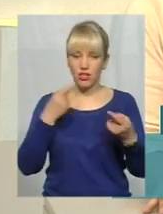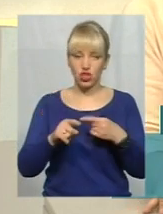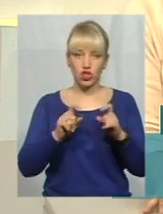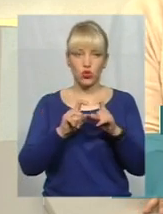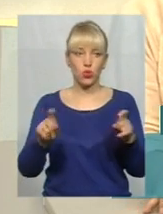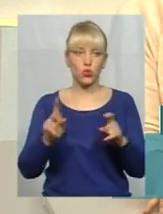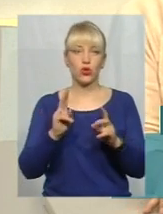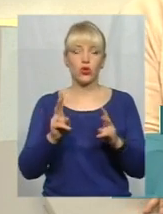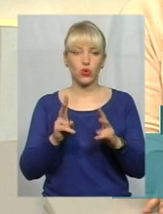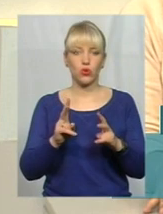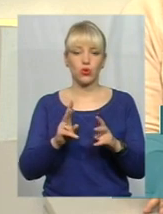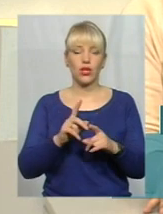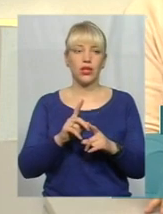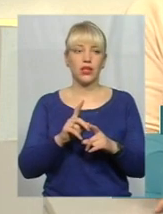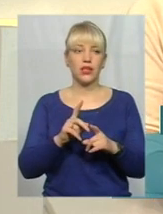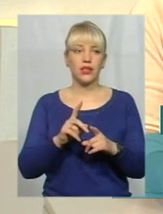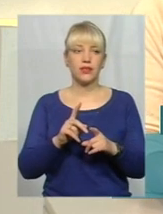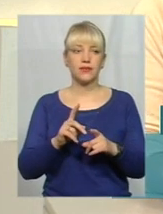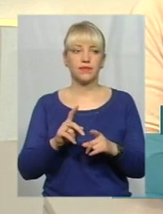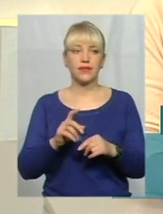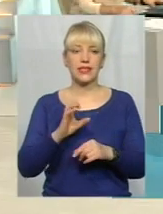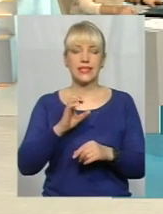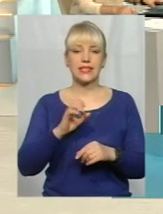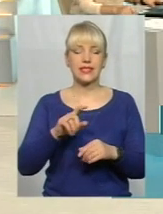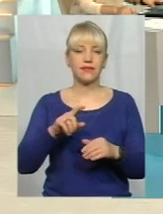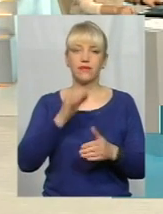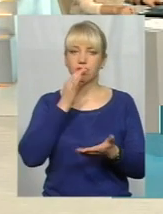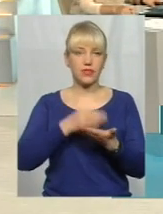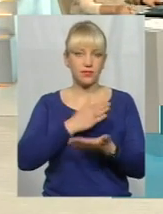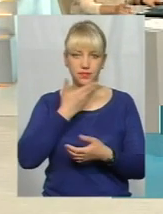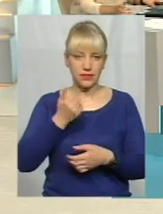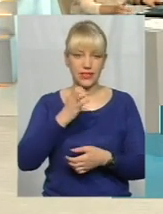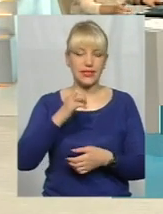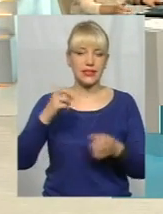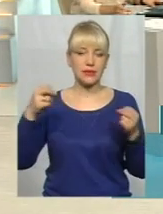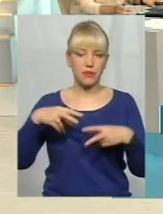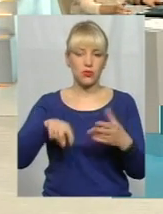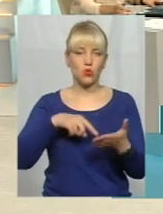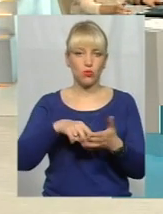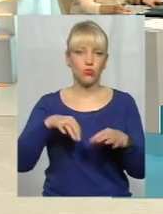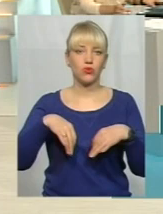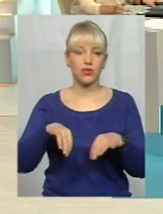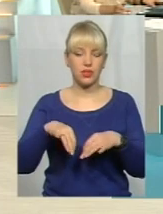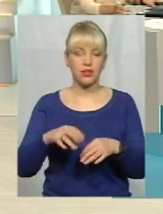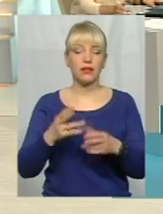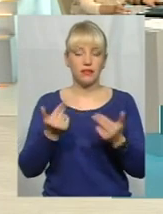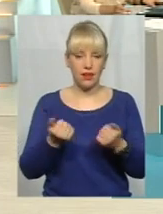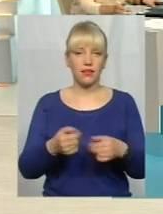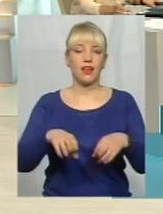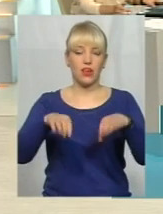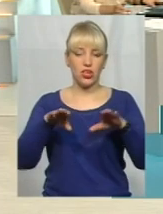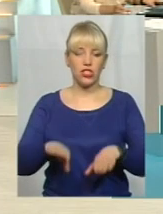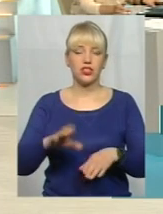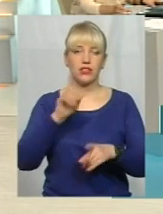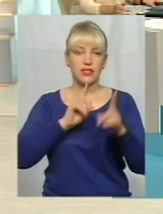вже знімуть повноваження зі спецкомунтрансу, так? Так. Рішенням сесії міської ради